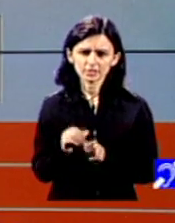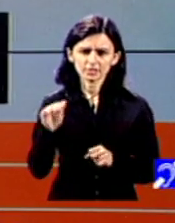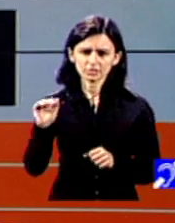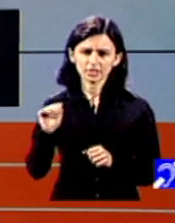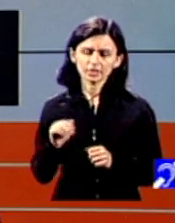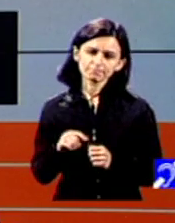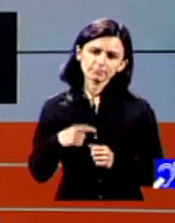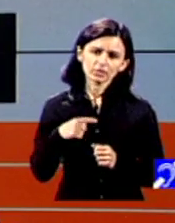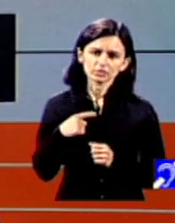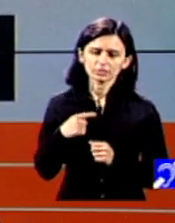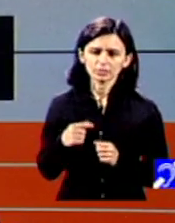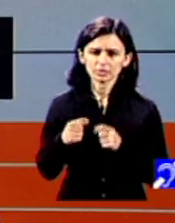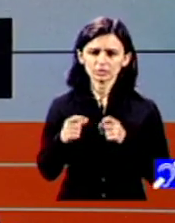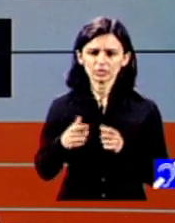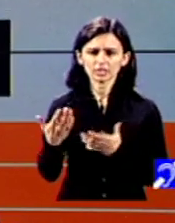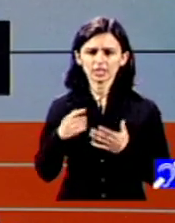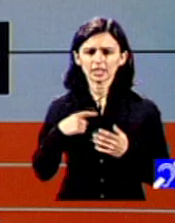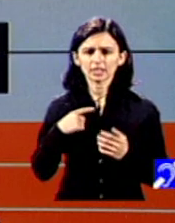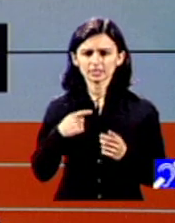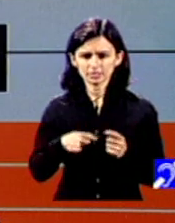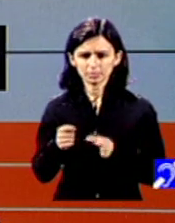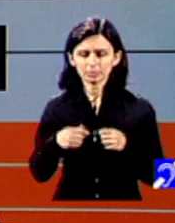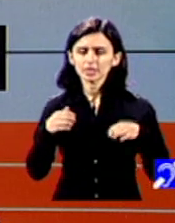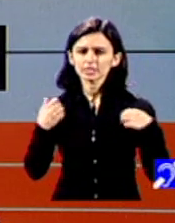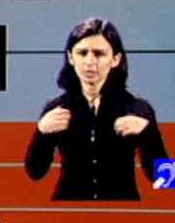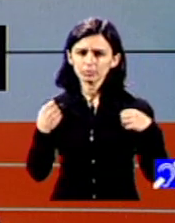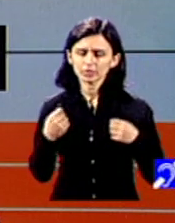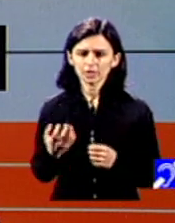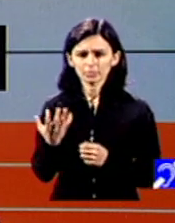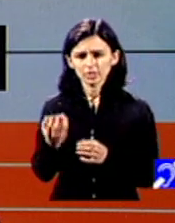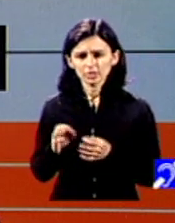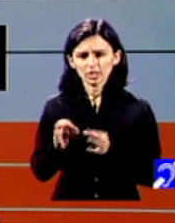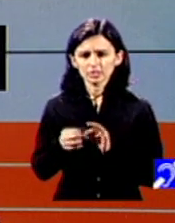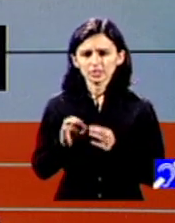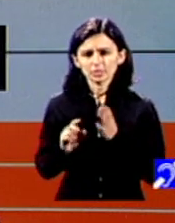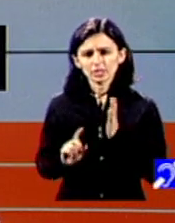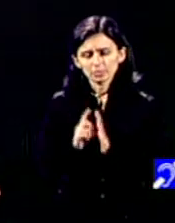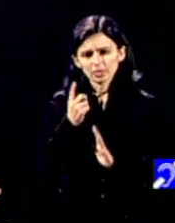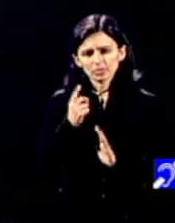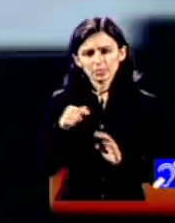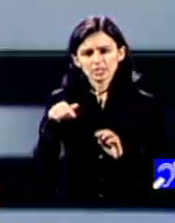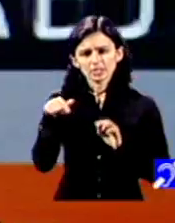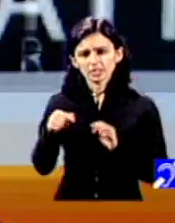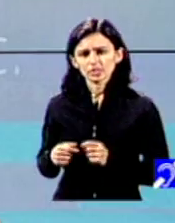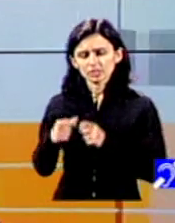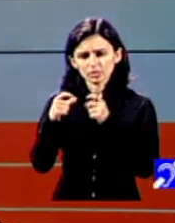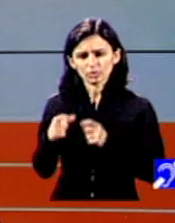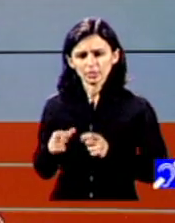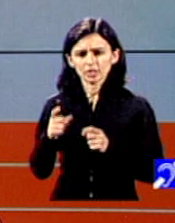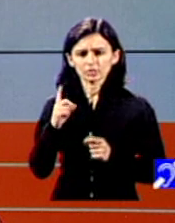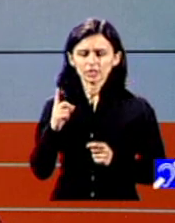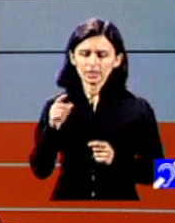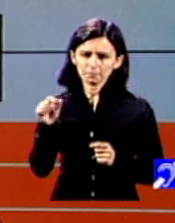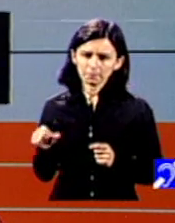situația despre care am mai vorbit în care ele există pe piață ne bucurăm de tot ceea ce a însemnat performanța în acest domeniu dar pur și simplu